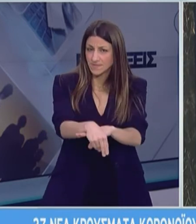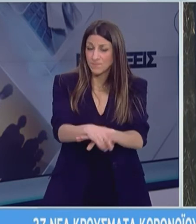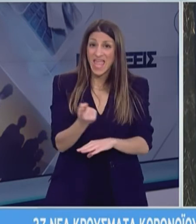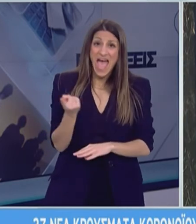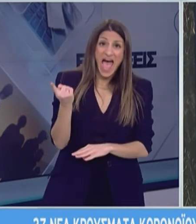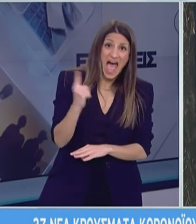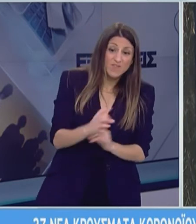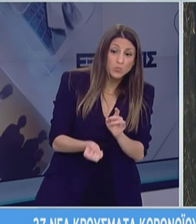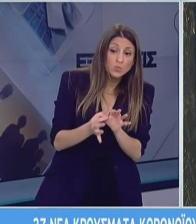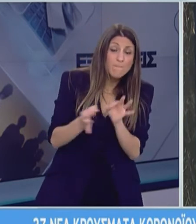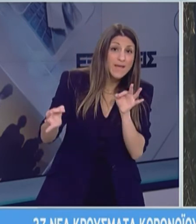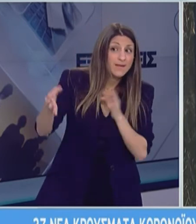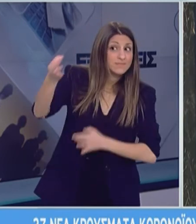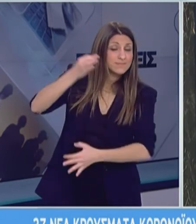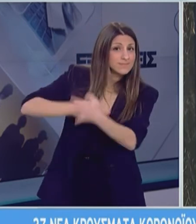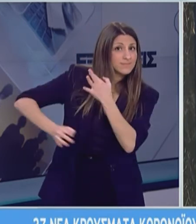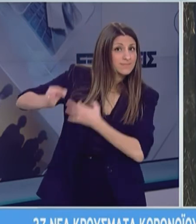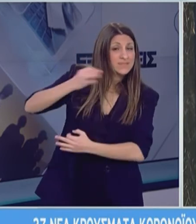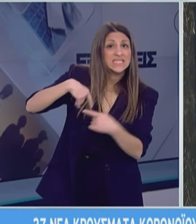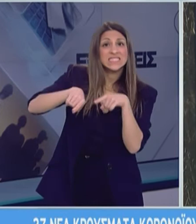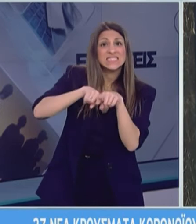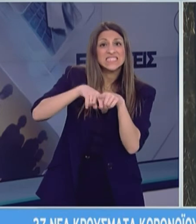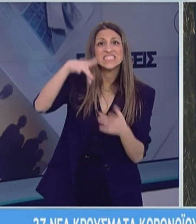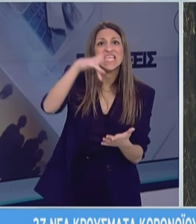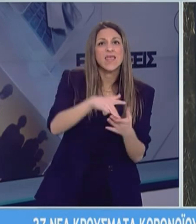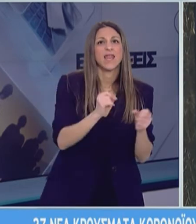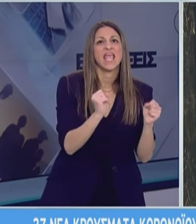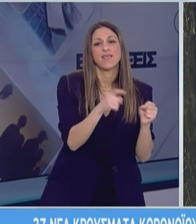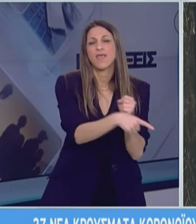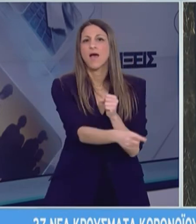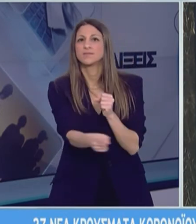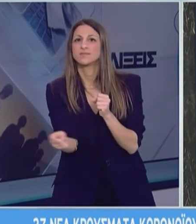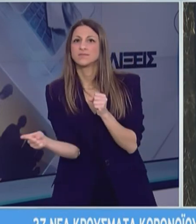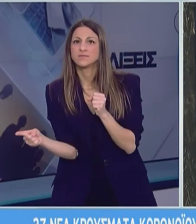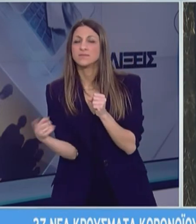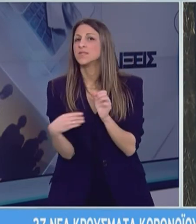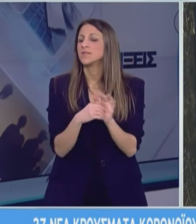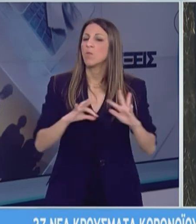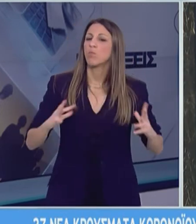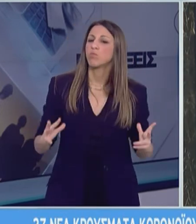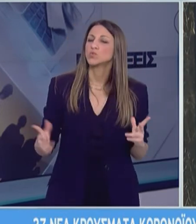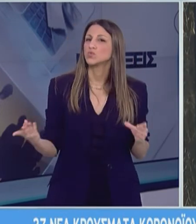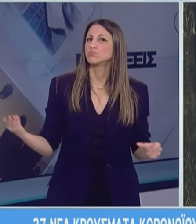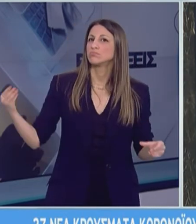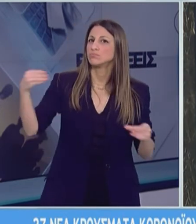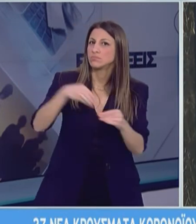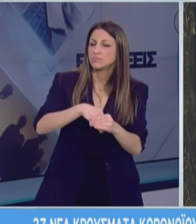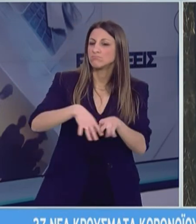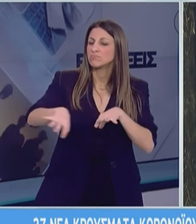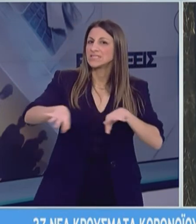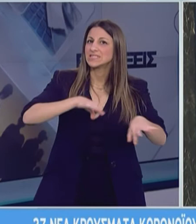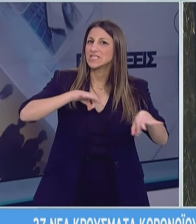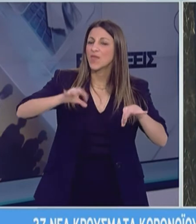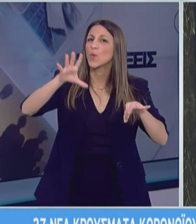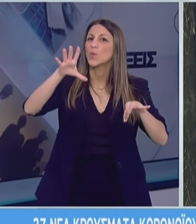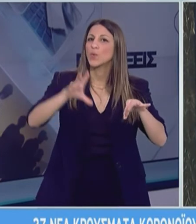περισσότερα μέτρα κυρίως σε ό,τι αφορά την πρωτοβάθμια φροντίδα υγείας και πώς θα συμμετέχει στο σχεδιασμό μας